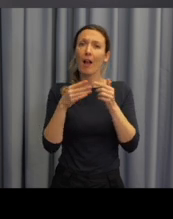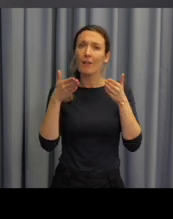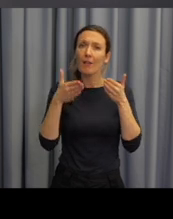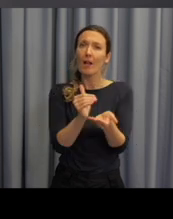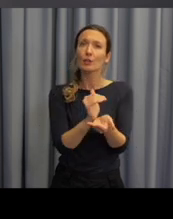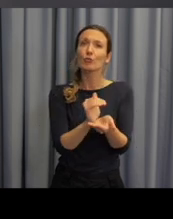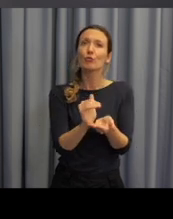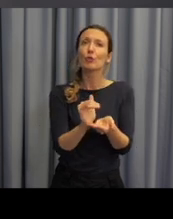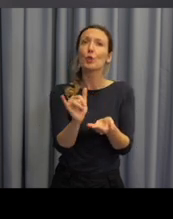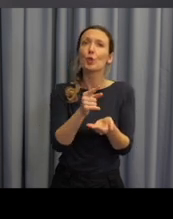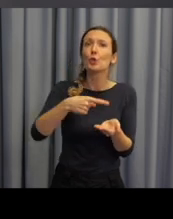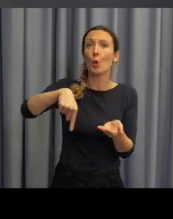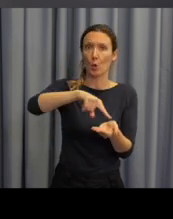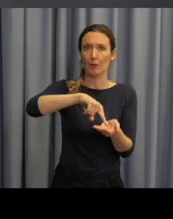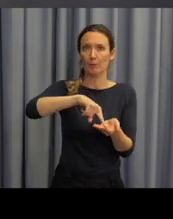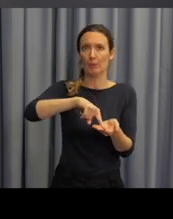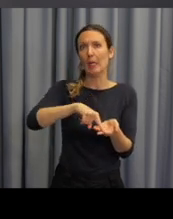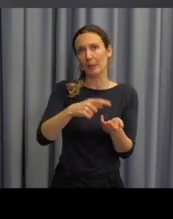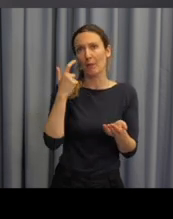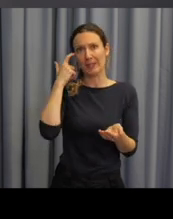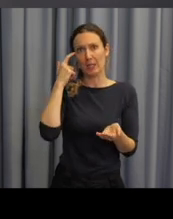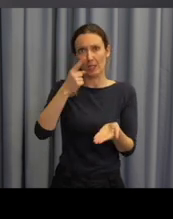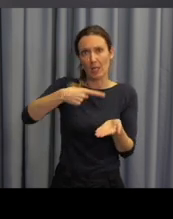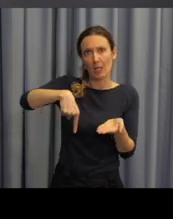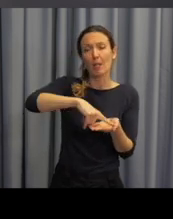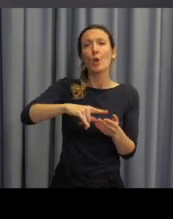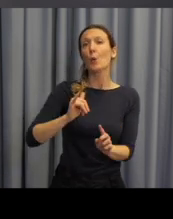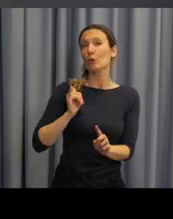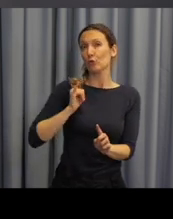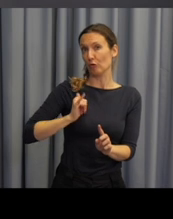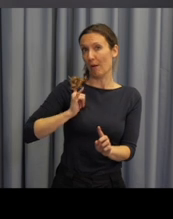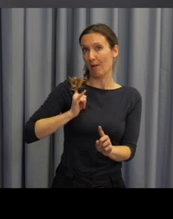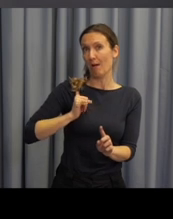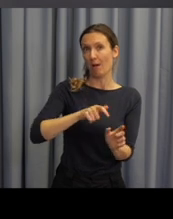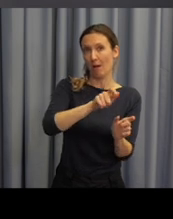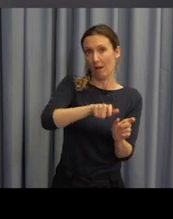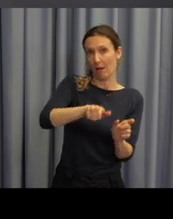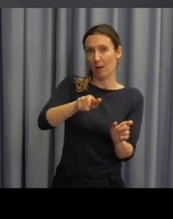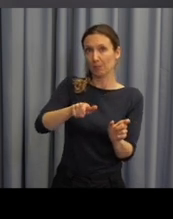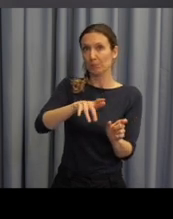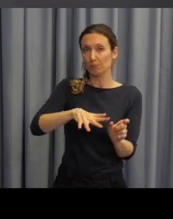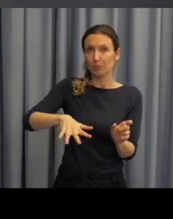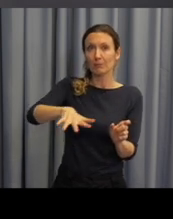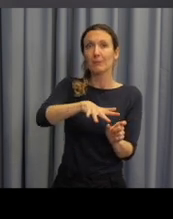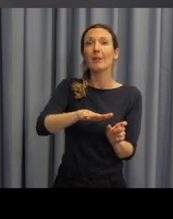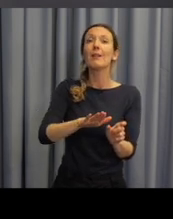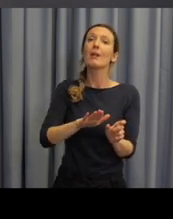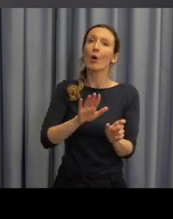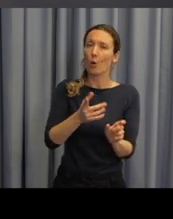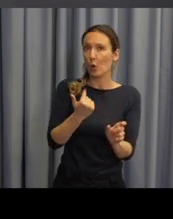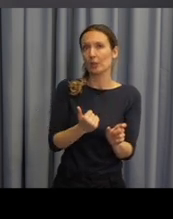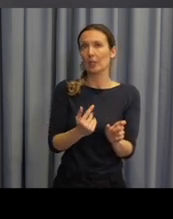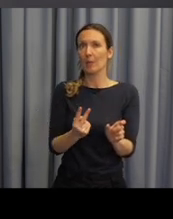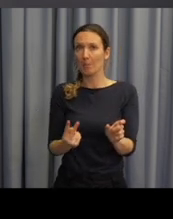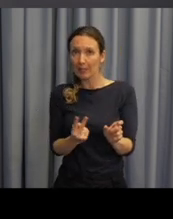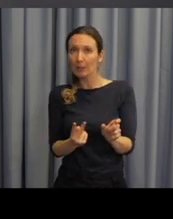se zaměřili. My jsme se opravdu zaměřili na žáky, na žáky materských, základních